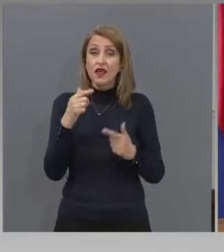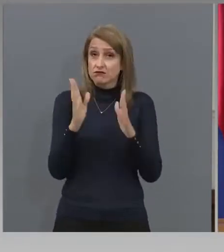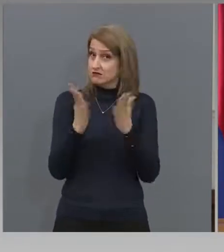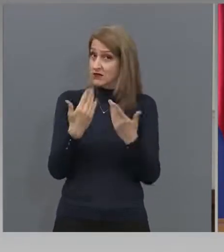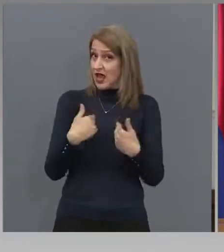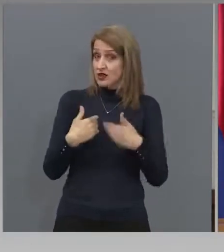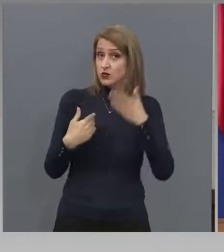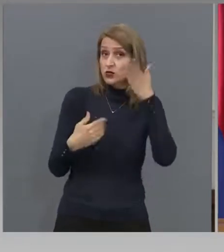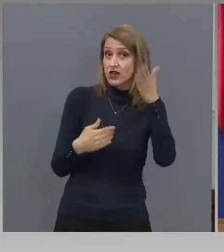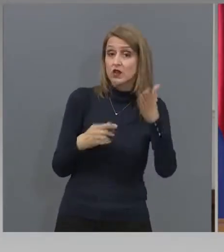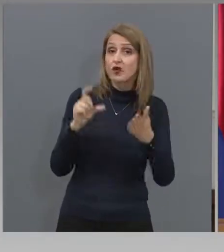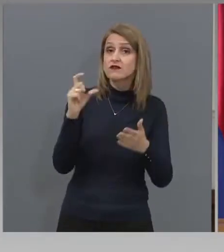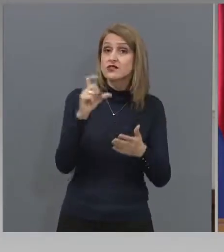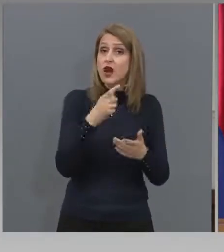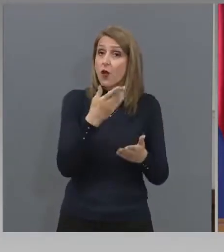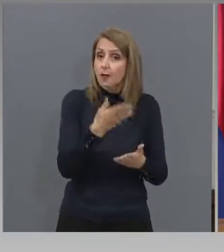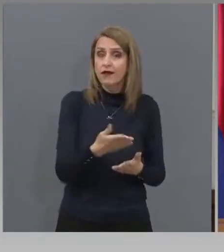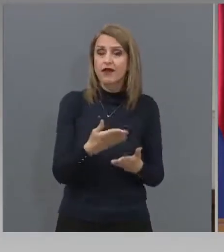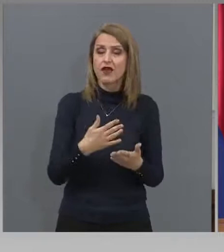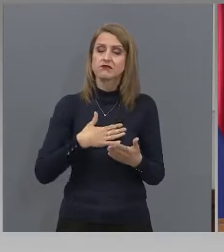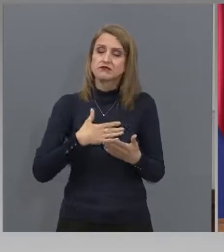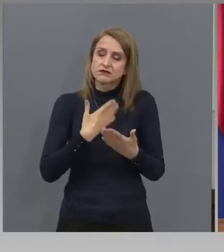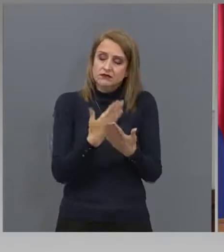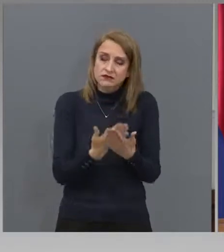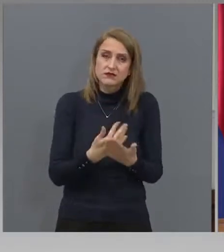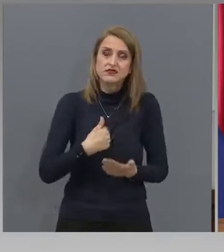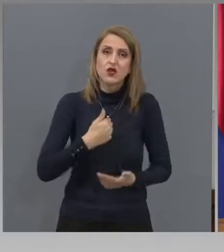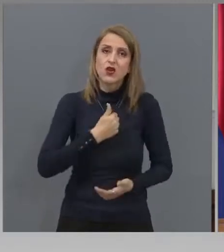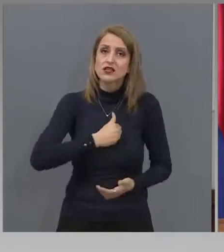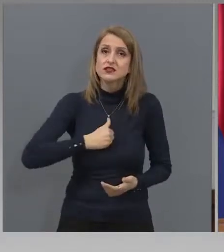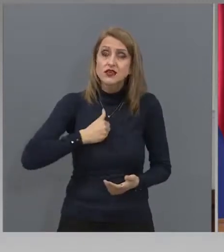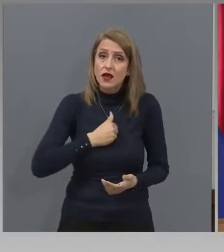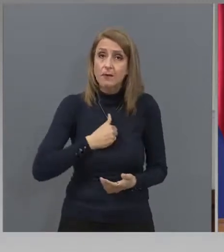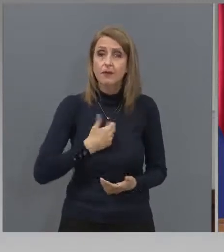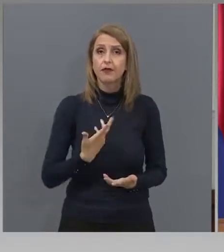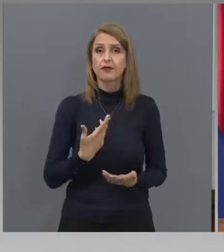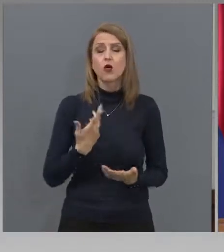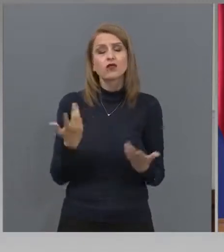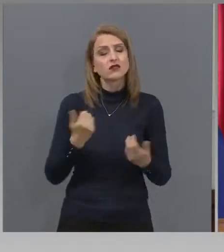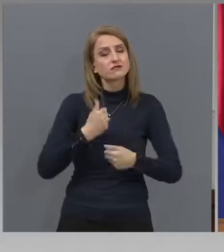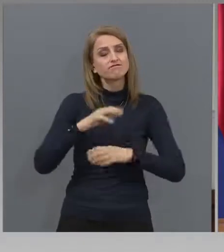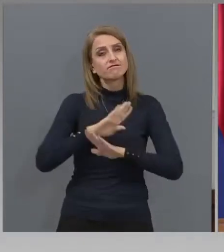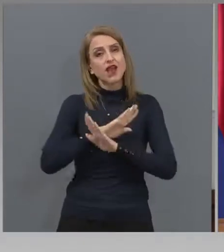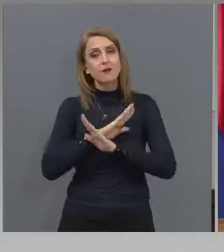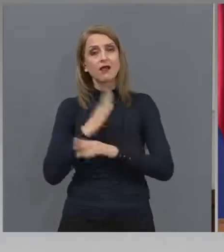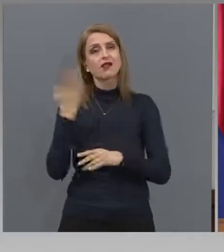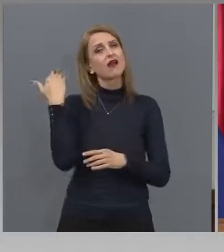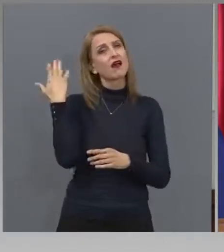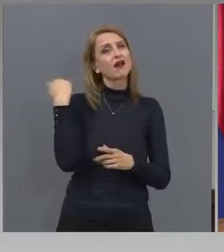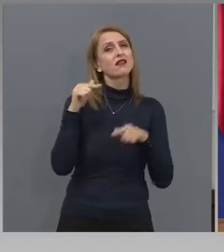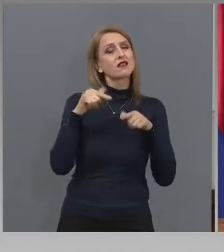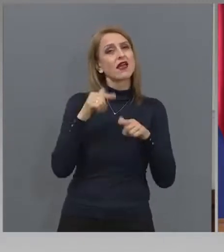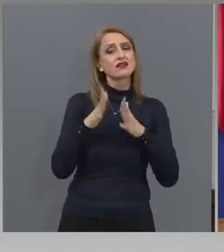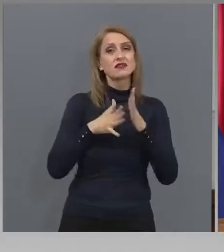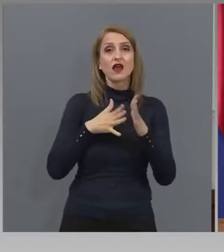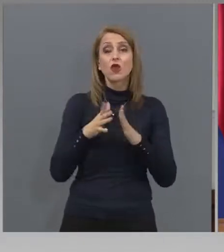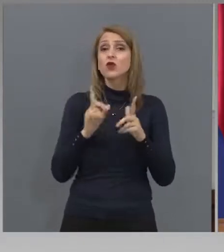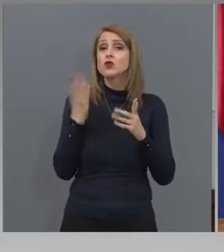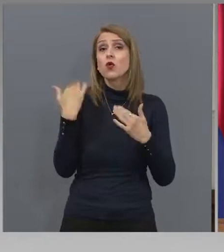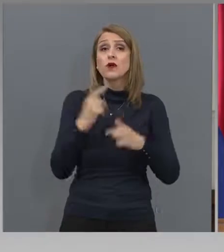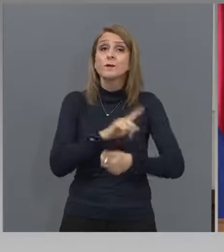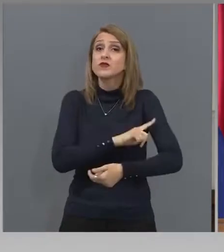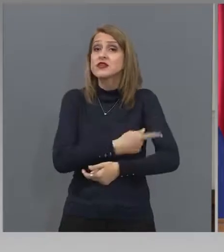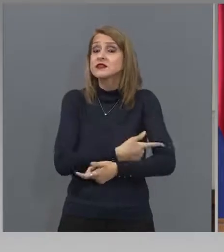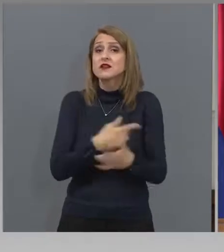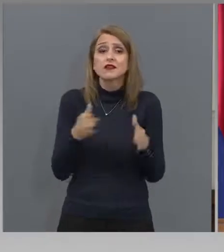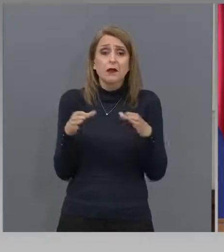за да изкажем своята скръп от гибелта на тези хора, но по силите на малка България по